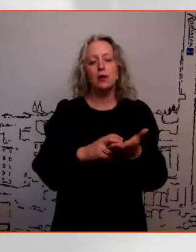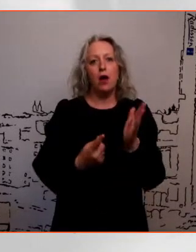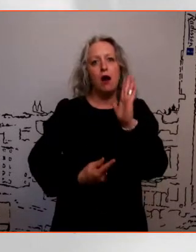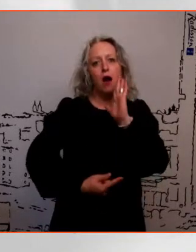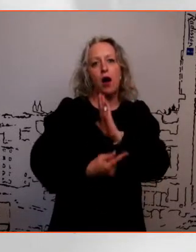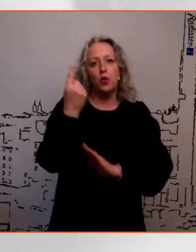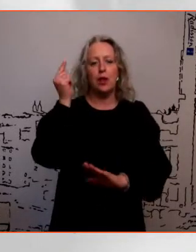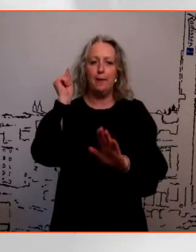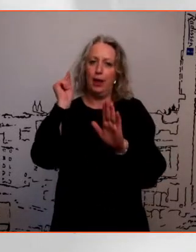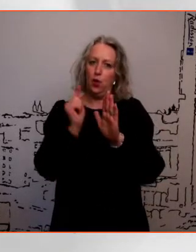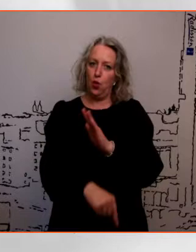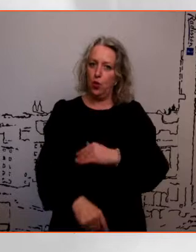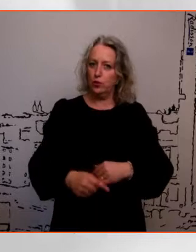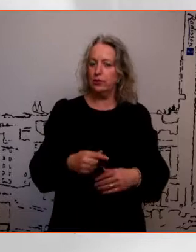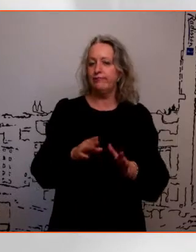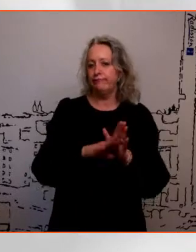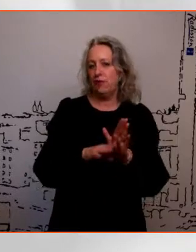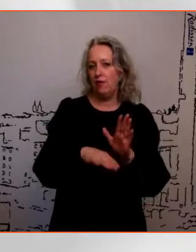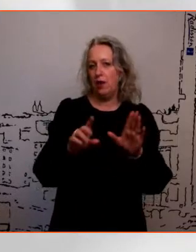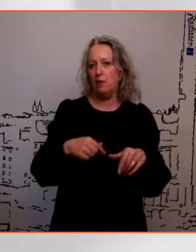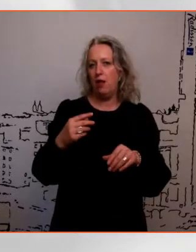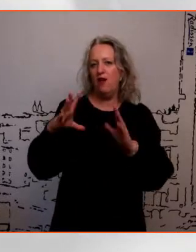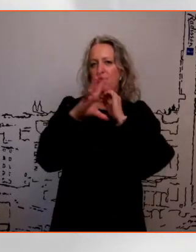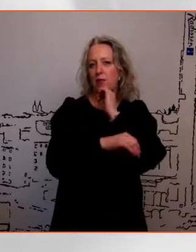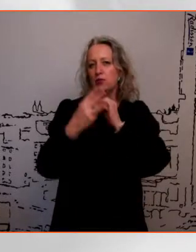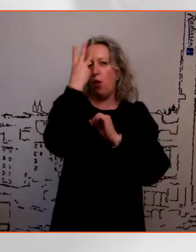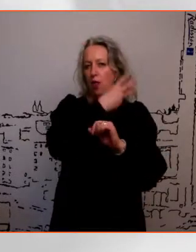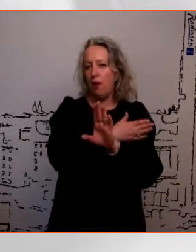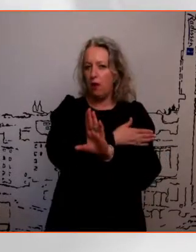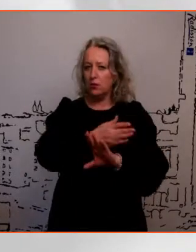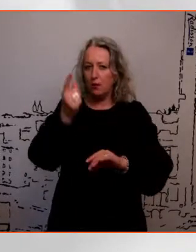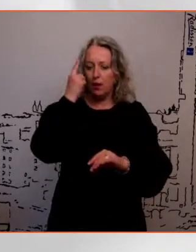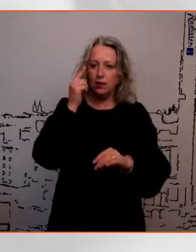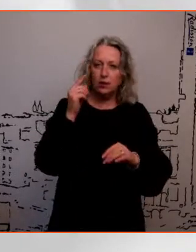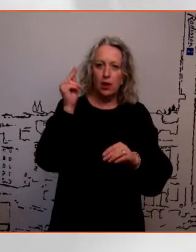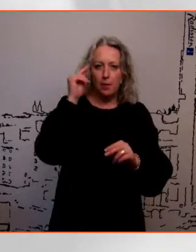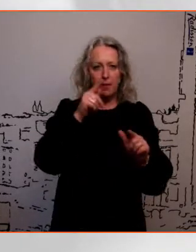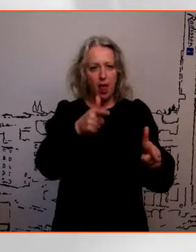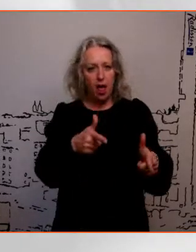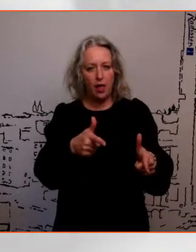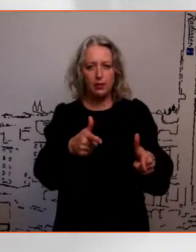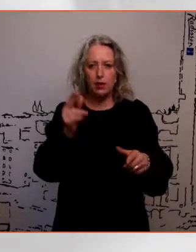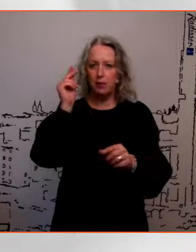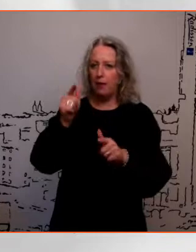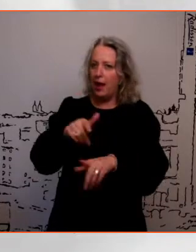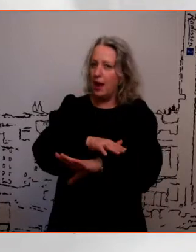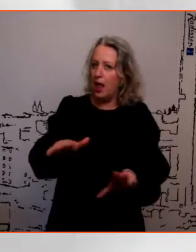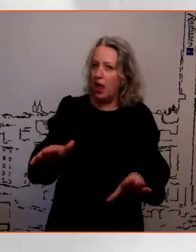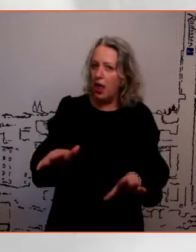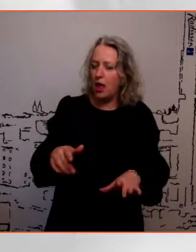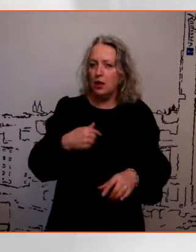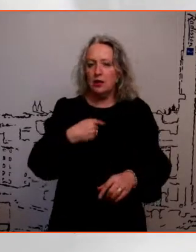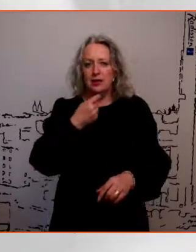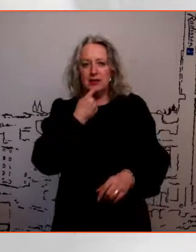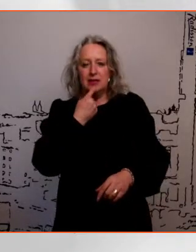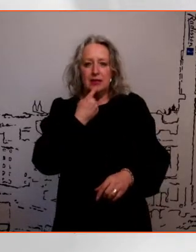Et ma võin öelda, et ma olen ise viimased kolm aastat mõelnud igasugused mõteid, lähen õppima, ei lähe õppima ja siis natukene ka pudend, et kuidas ma nüüd ei